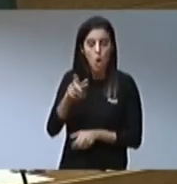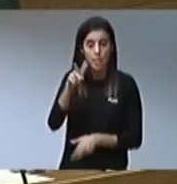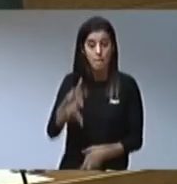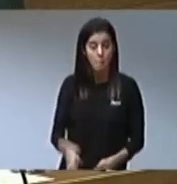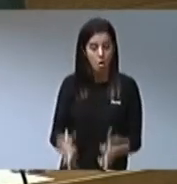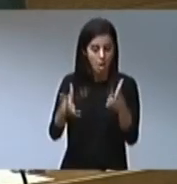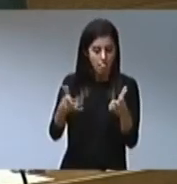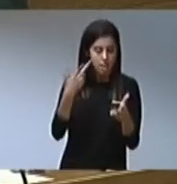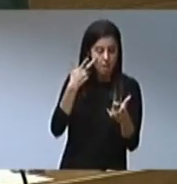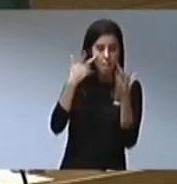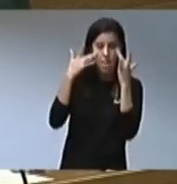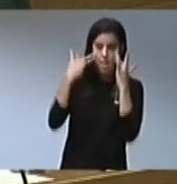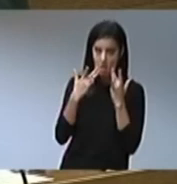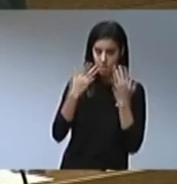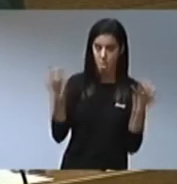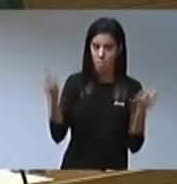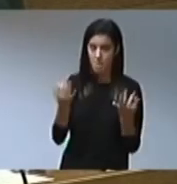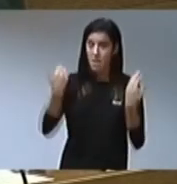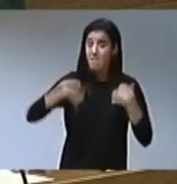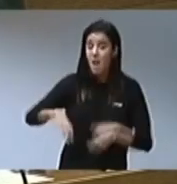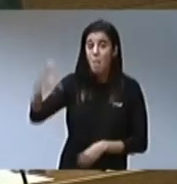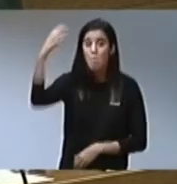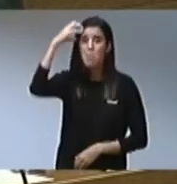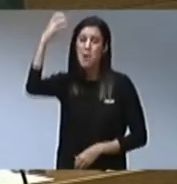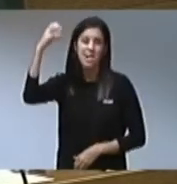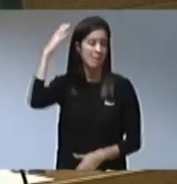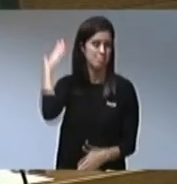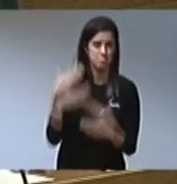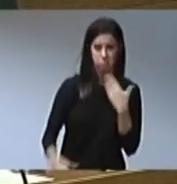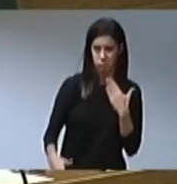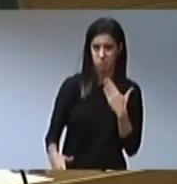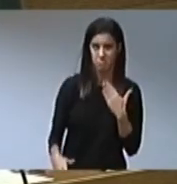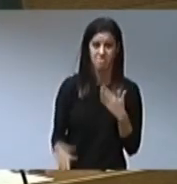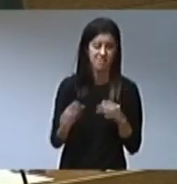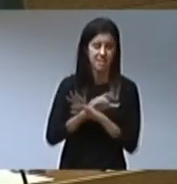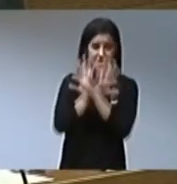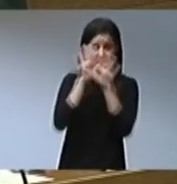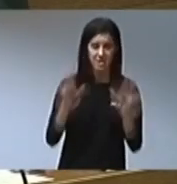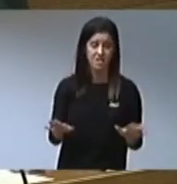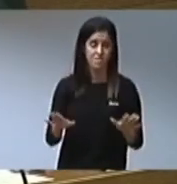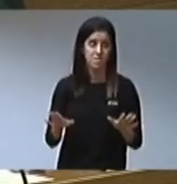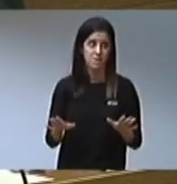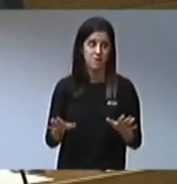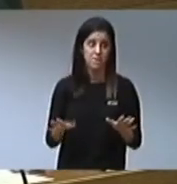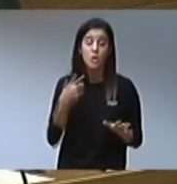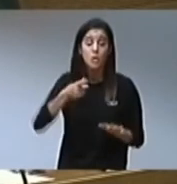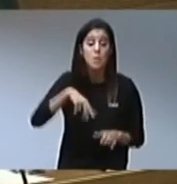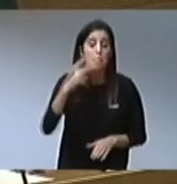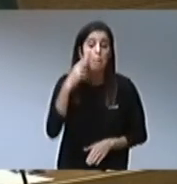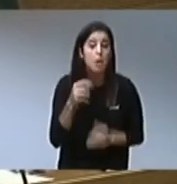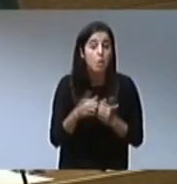La monarquia s evidenciat, una institució caduca, l'enquesta feta recentment o constata, i, per tant, quina por tenen?